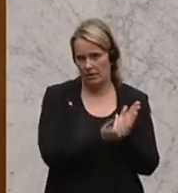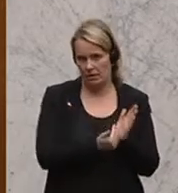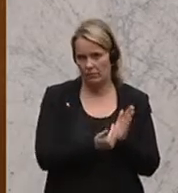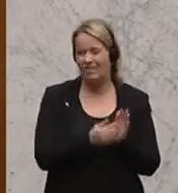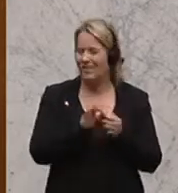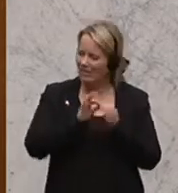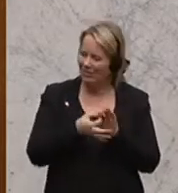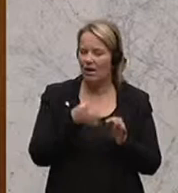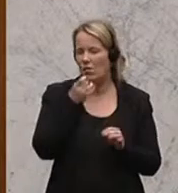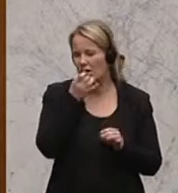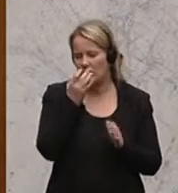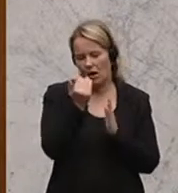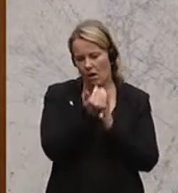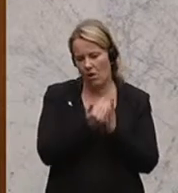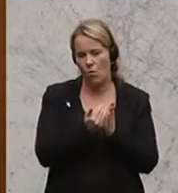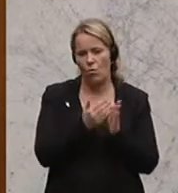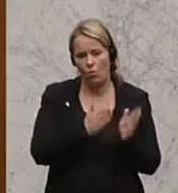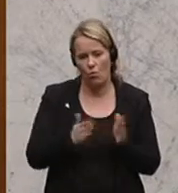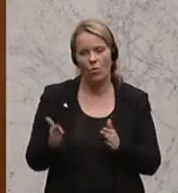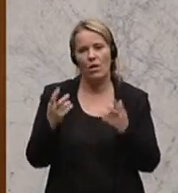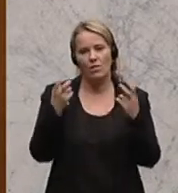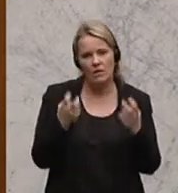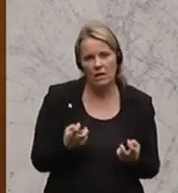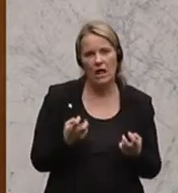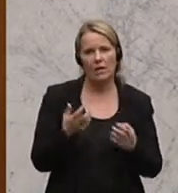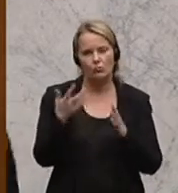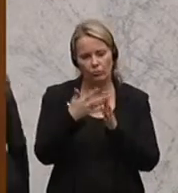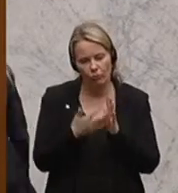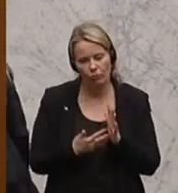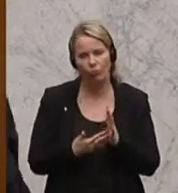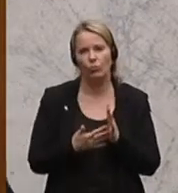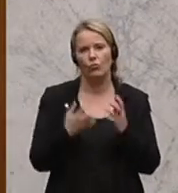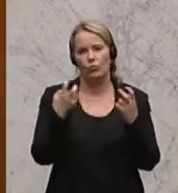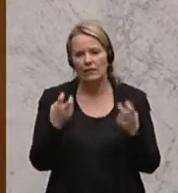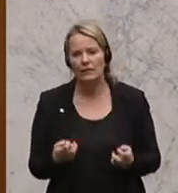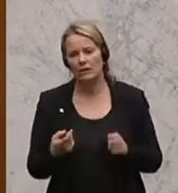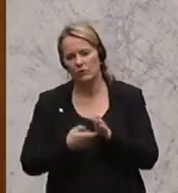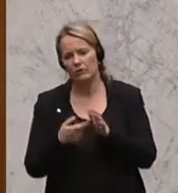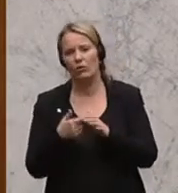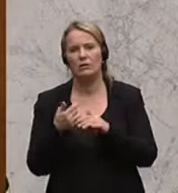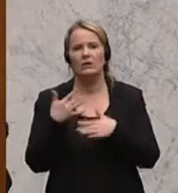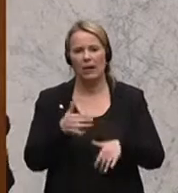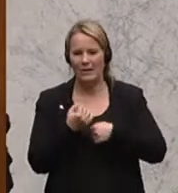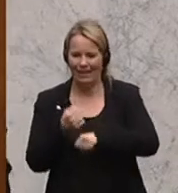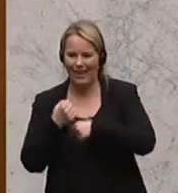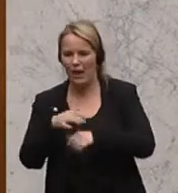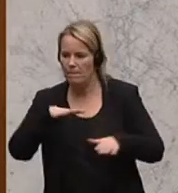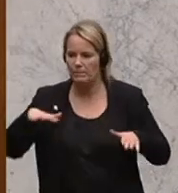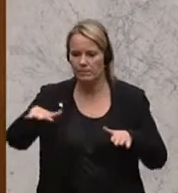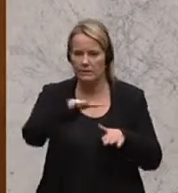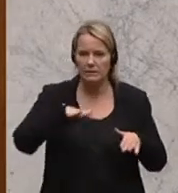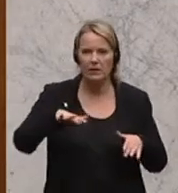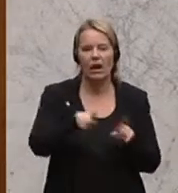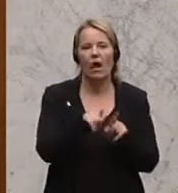genau und exakt geregelt mit Niederlassungsprüfung und Niederlassungserfordernis mit Kehrbezirken und auch mit einer